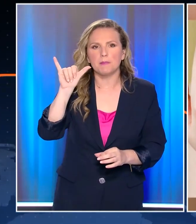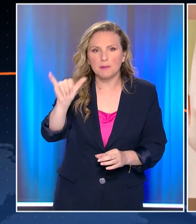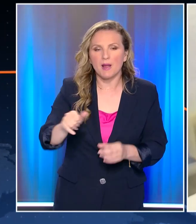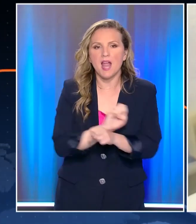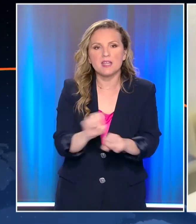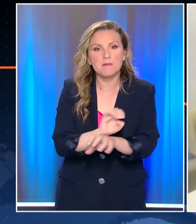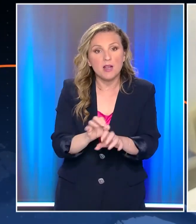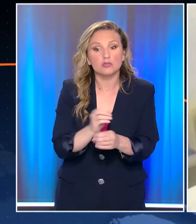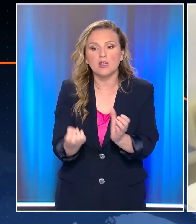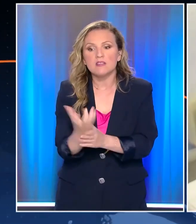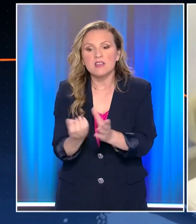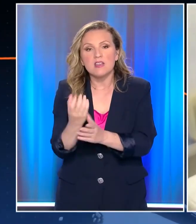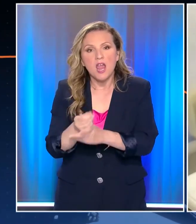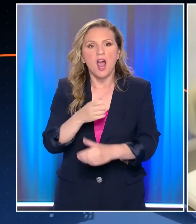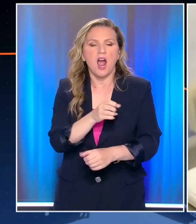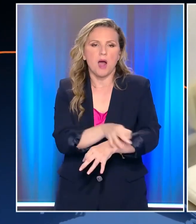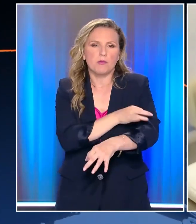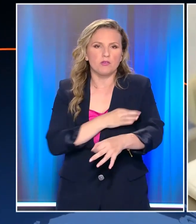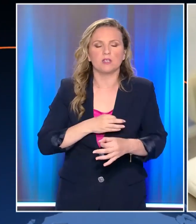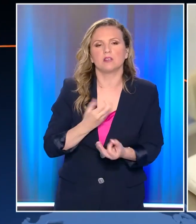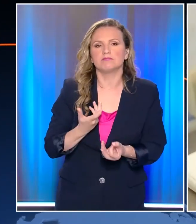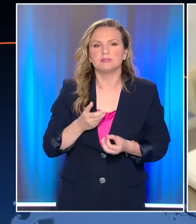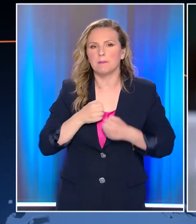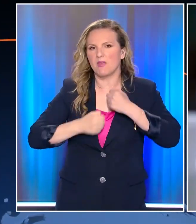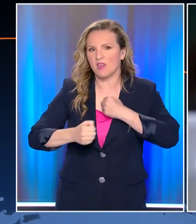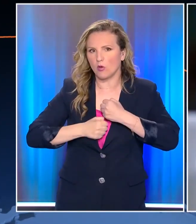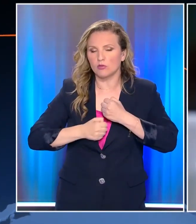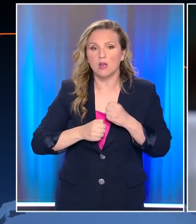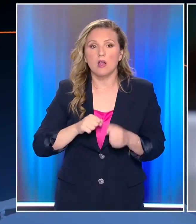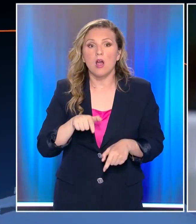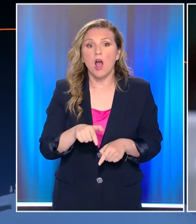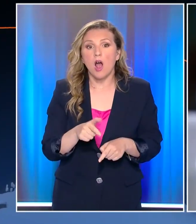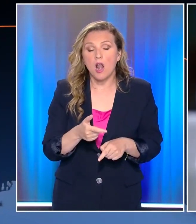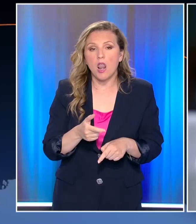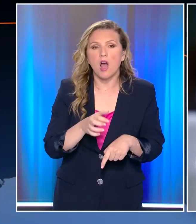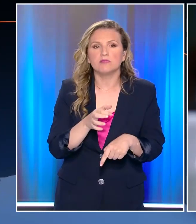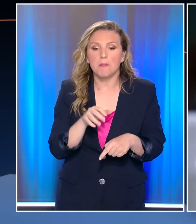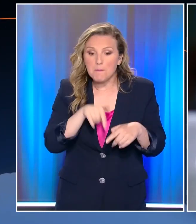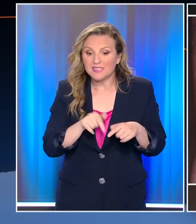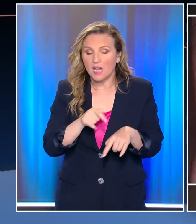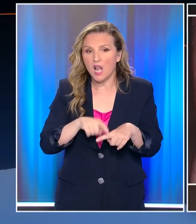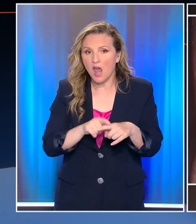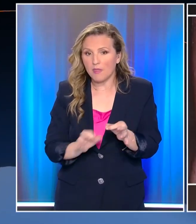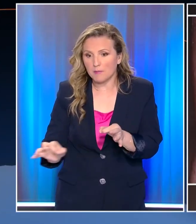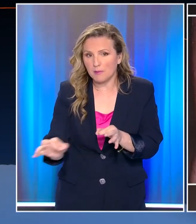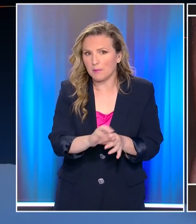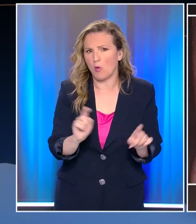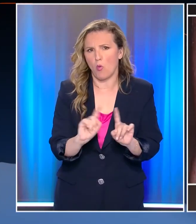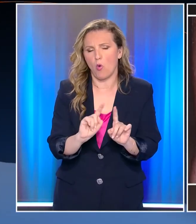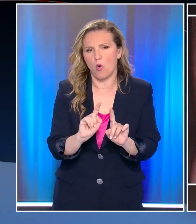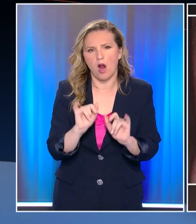την ευλογιά των πηθήκων, ενώ στην ανακοίνωση επισημαίνεται πως δεν έχει βρεθεί μέχρι στιγμή στη χώρα μας περιστατικό της νόσης με εγχώρια μετάδοση. Είναι μια